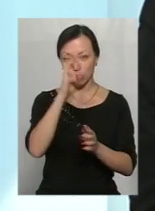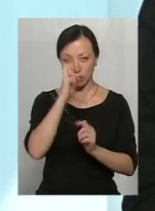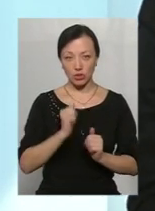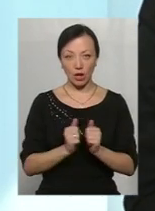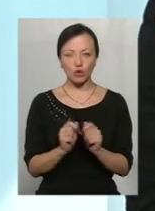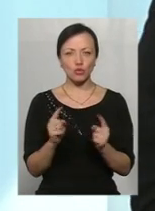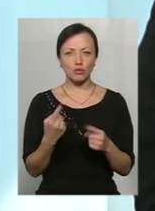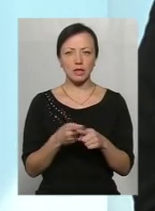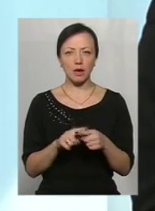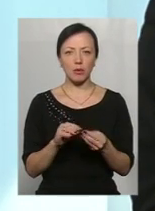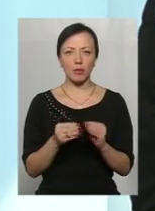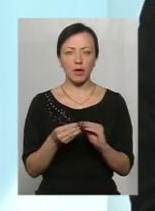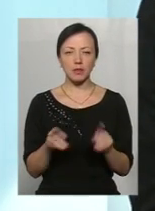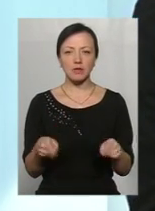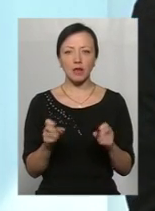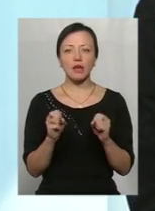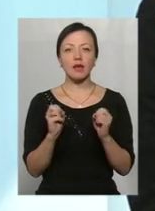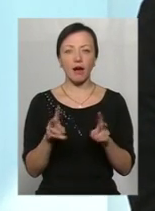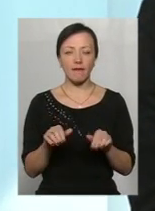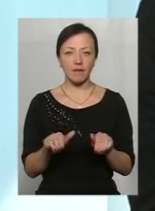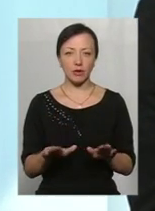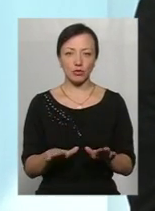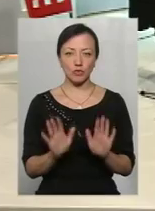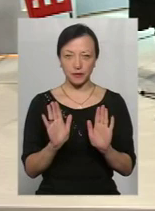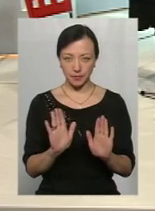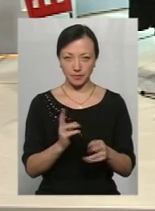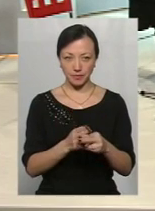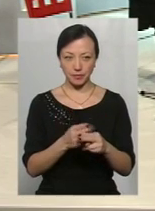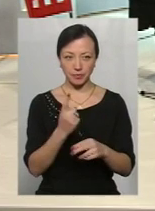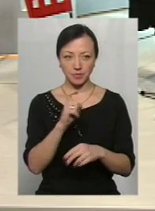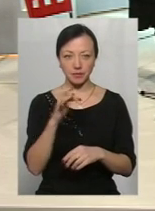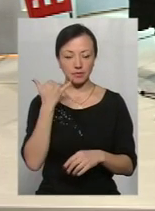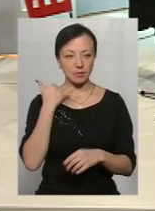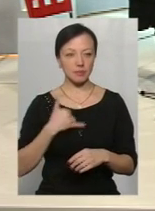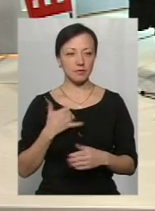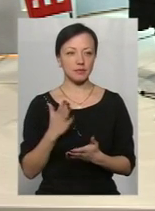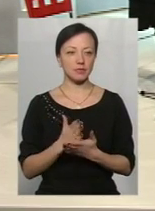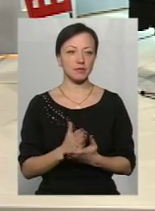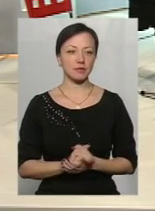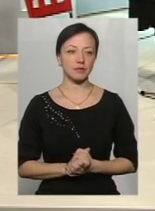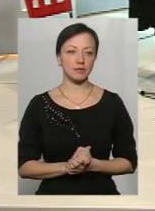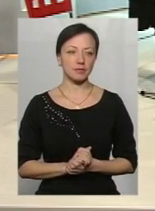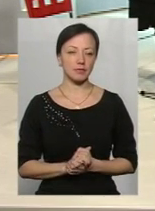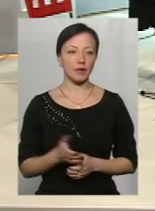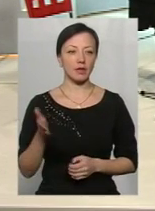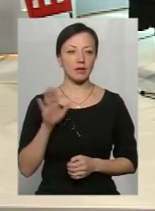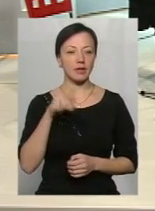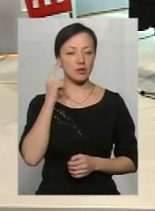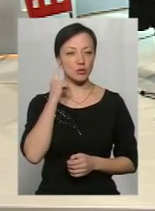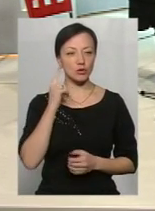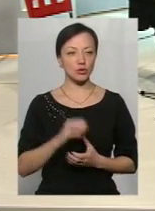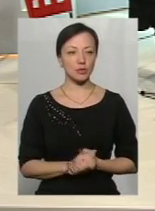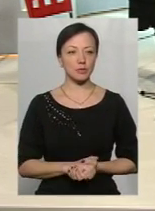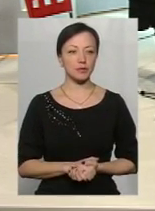Дискутувати, чому ця проблема створюється, як і вирішувати. Пане Ігор, я вас переб'ю на хвилинку, в нас є телефонний дзвінок. Давайте почуємо нашого